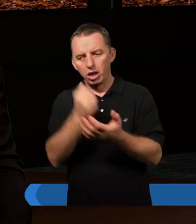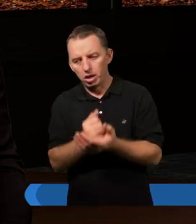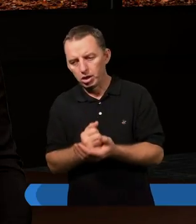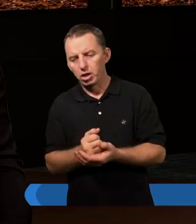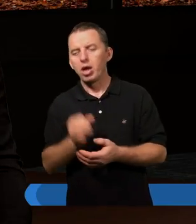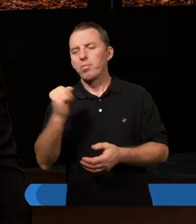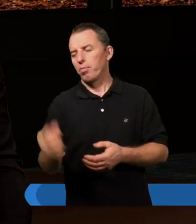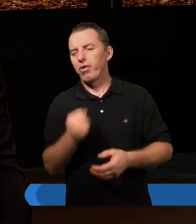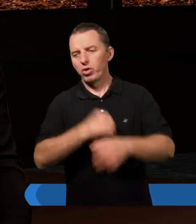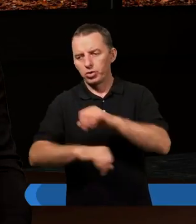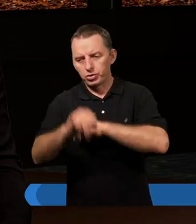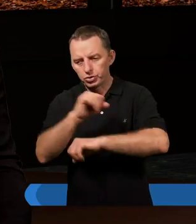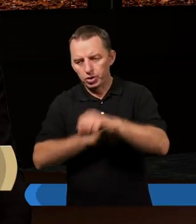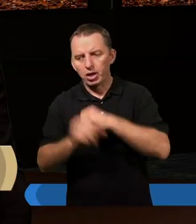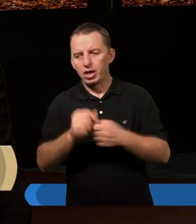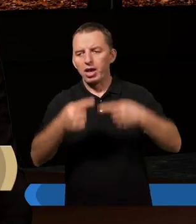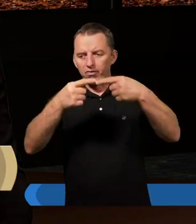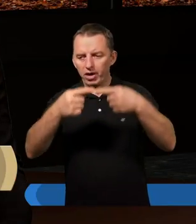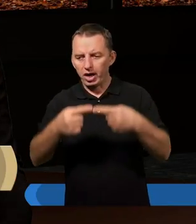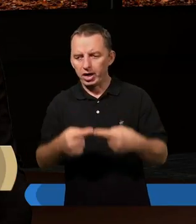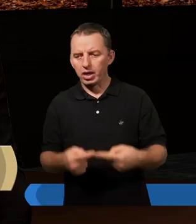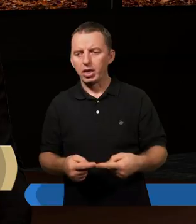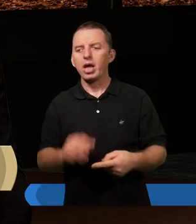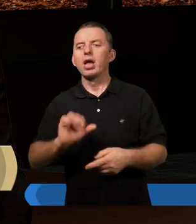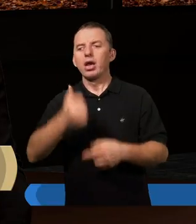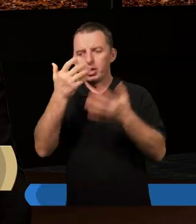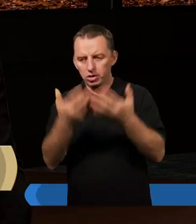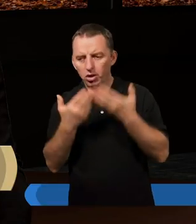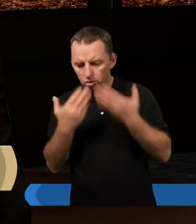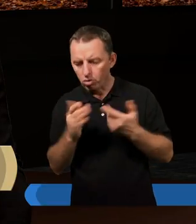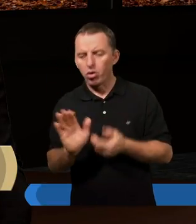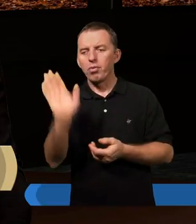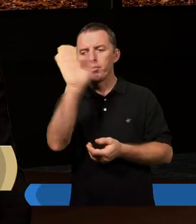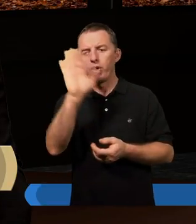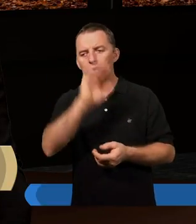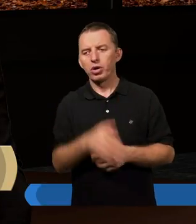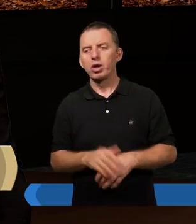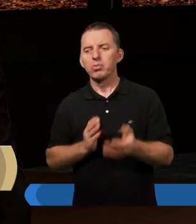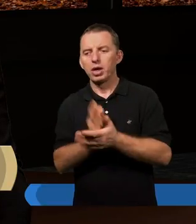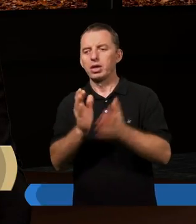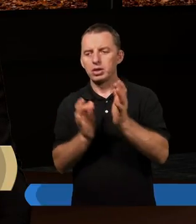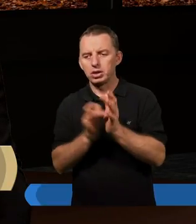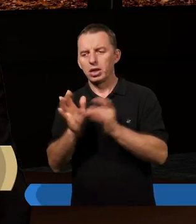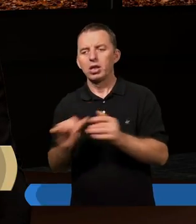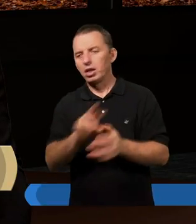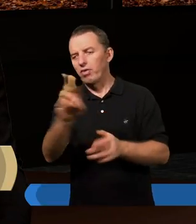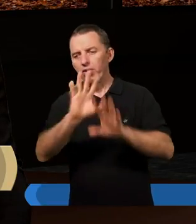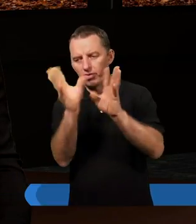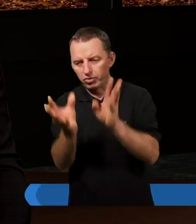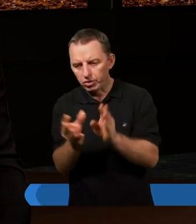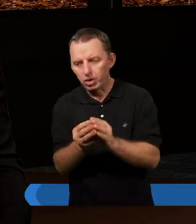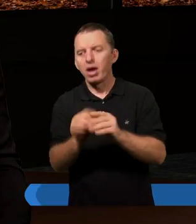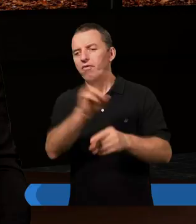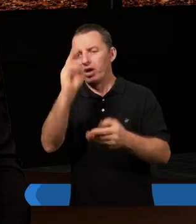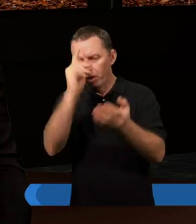Pawła do Rzymian jest taki werset. Najpierw dziękuję mojemu Bogu przez Jezusa Chrystusa za was wszystkich, że